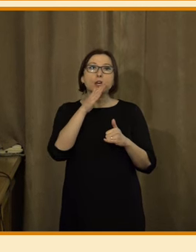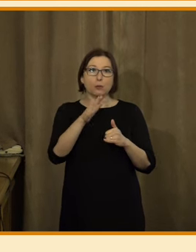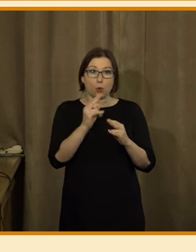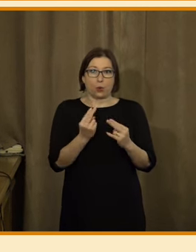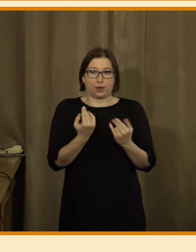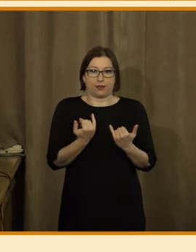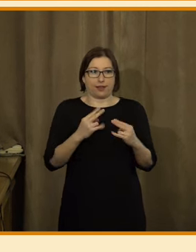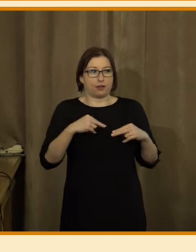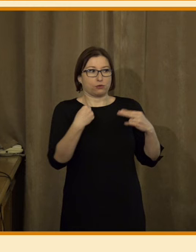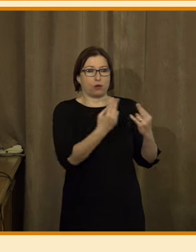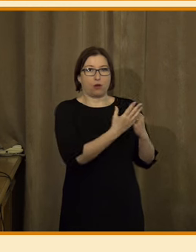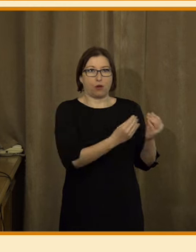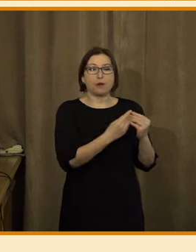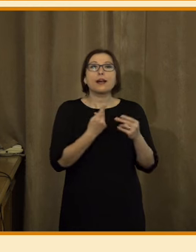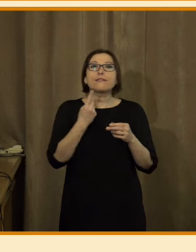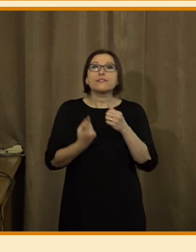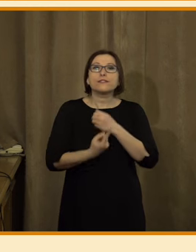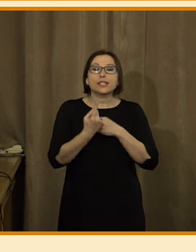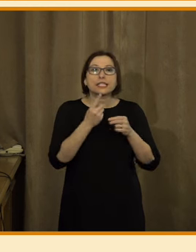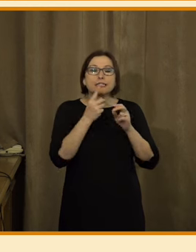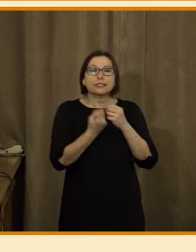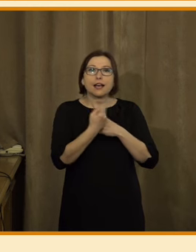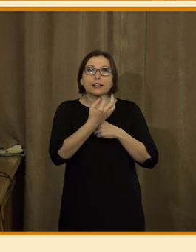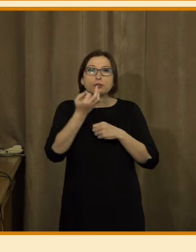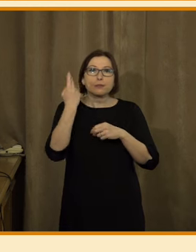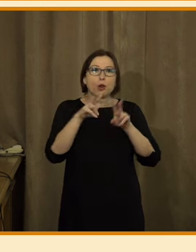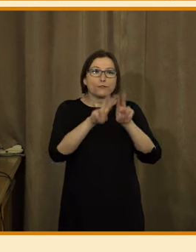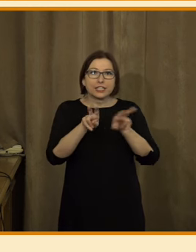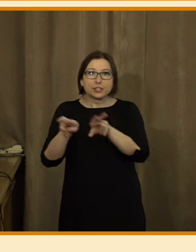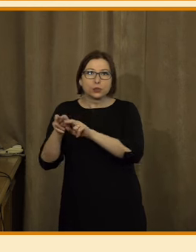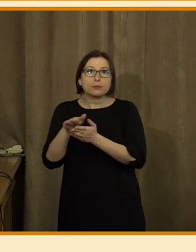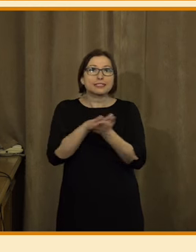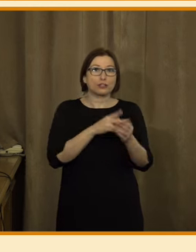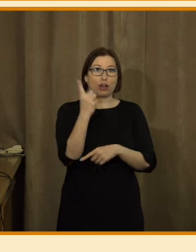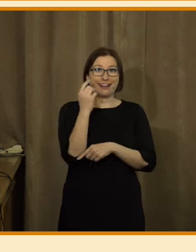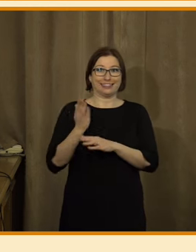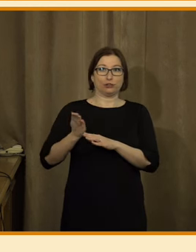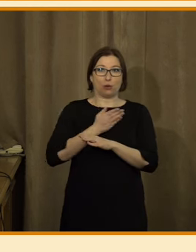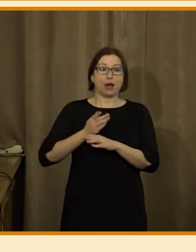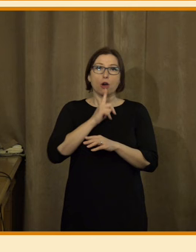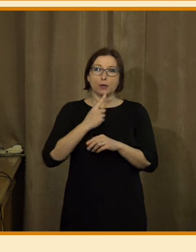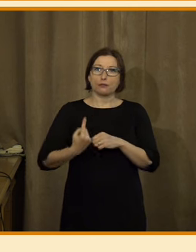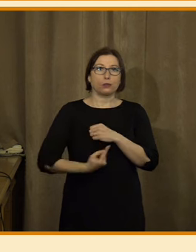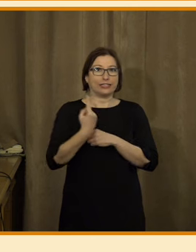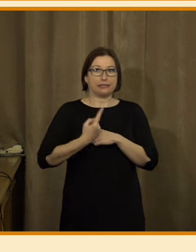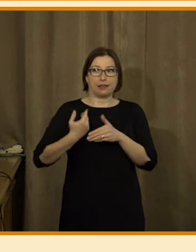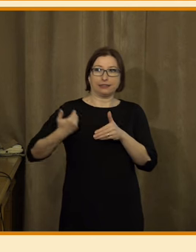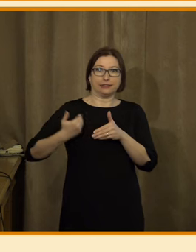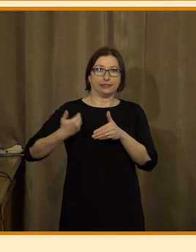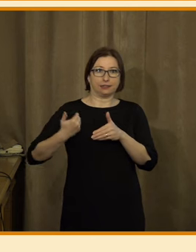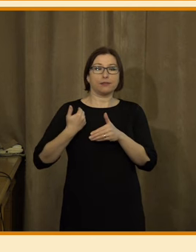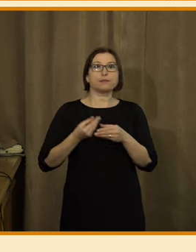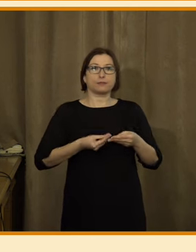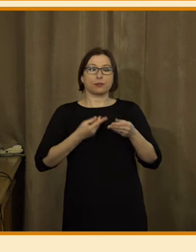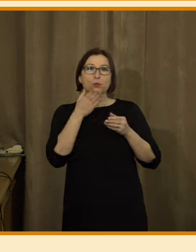výsledky výzkumu, který byl realizován na začátku listopadu, takže je velmi čerstvý. Tak